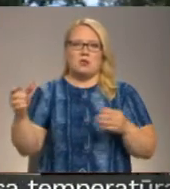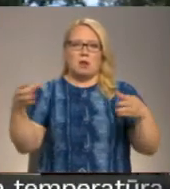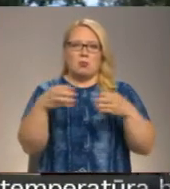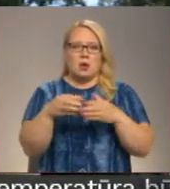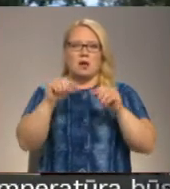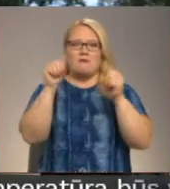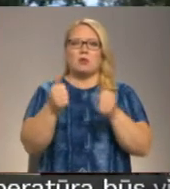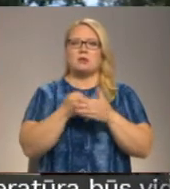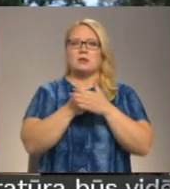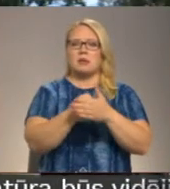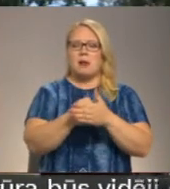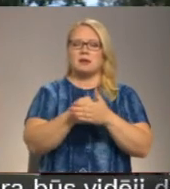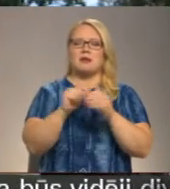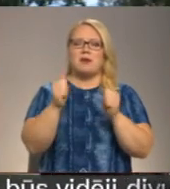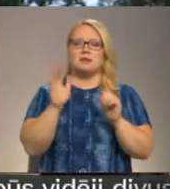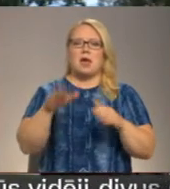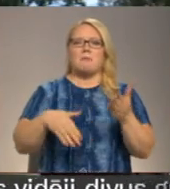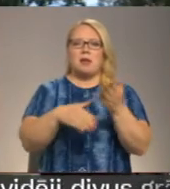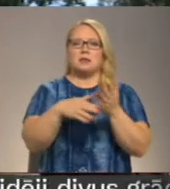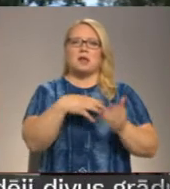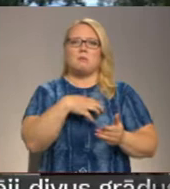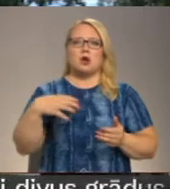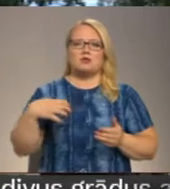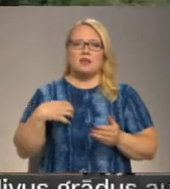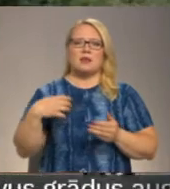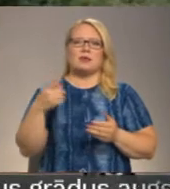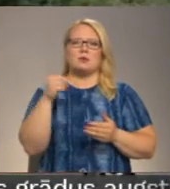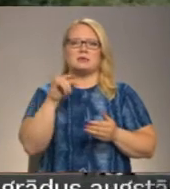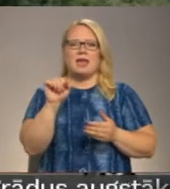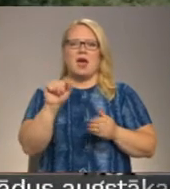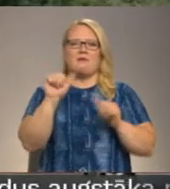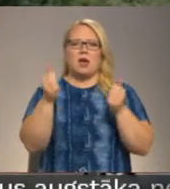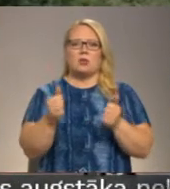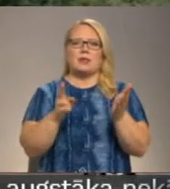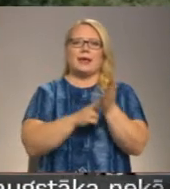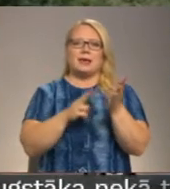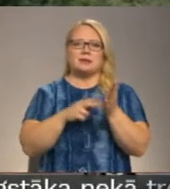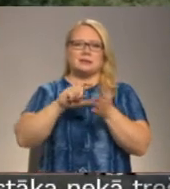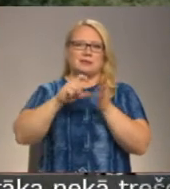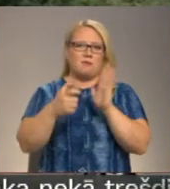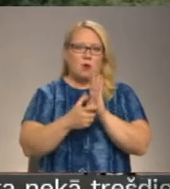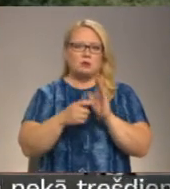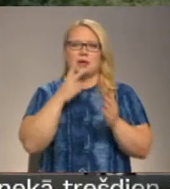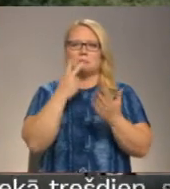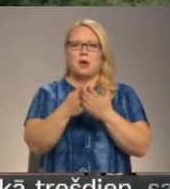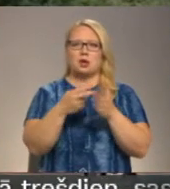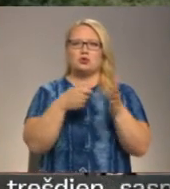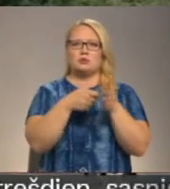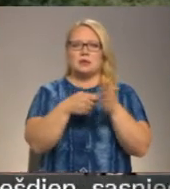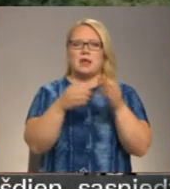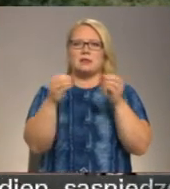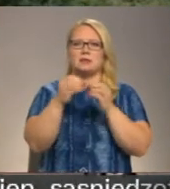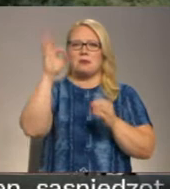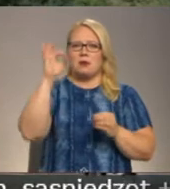Veidots arī atbalsta mehānismus, lai palīdzētu pašvaldību kapitāla sabiedrībā, veidot īres dzīvojumo fondu, kas paredz subsidēti 10